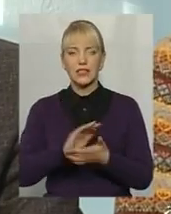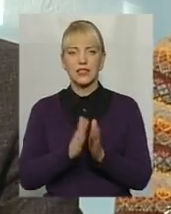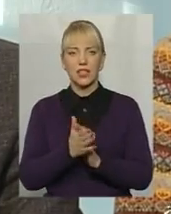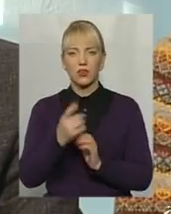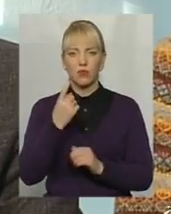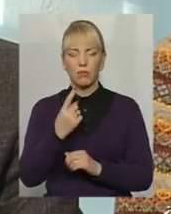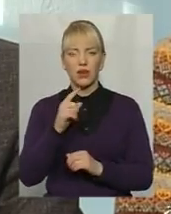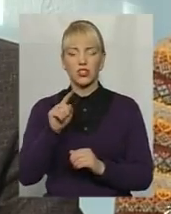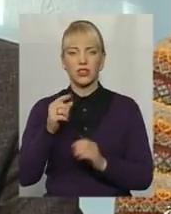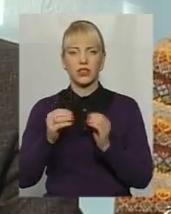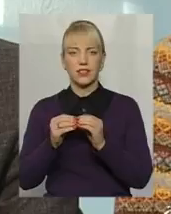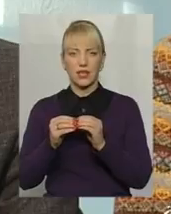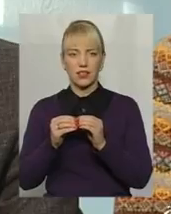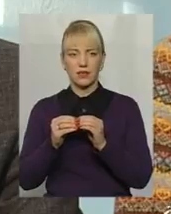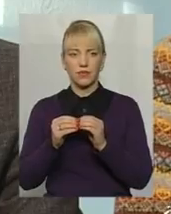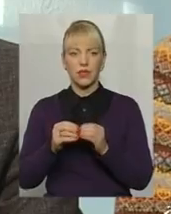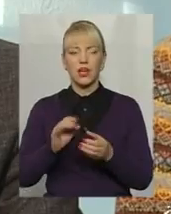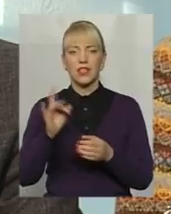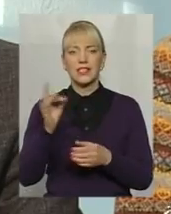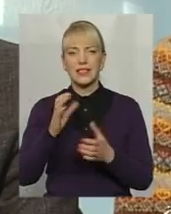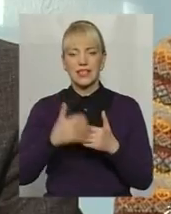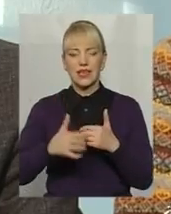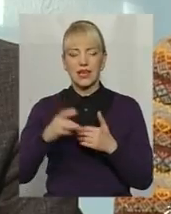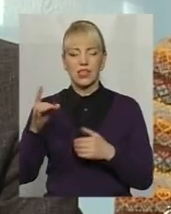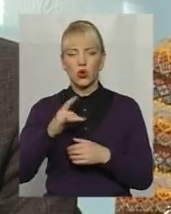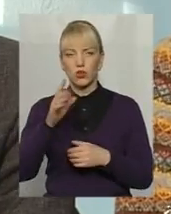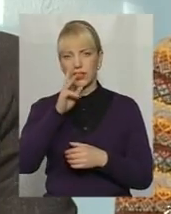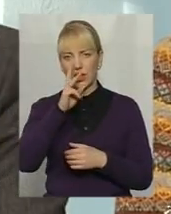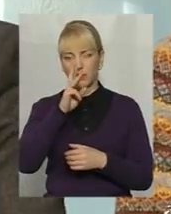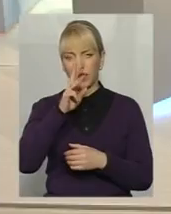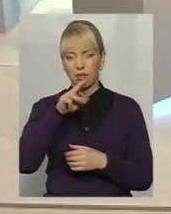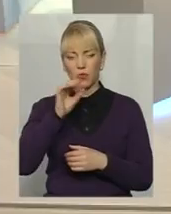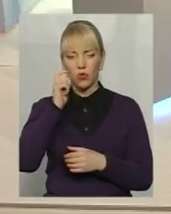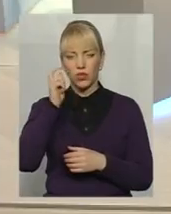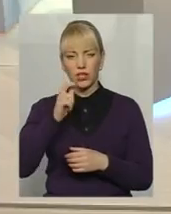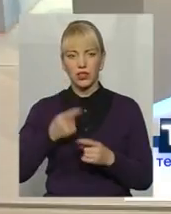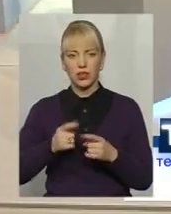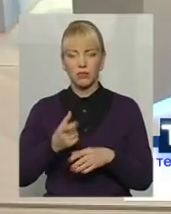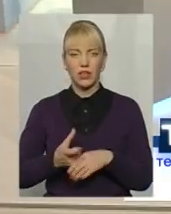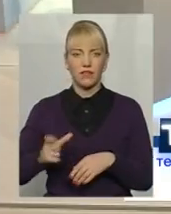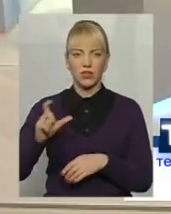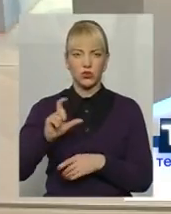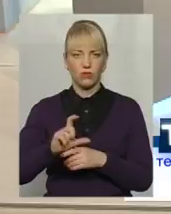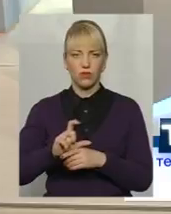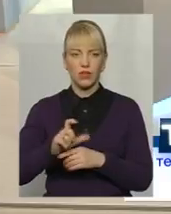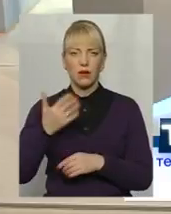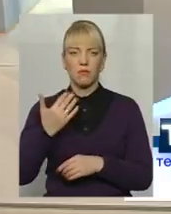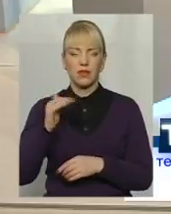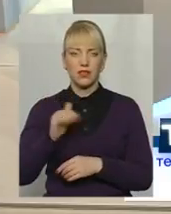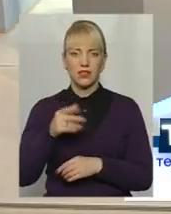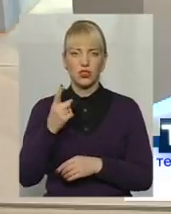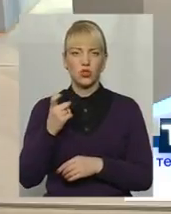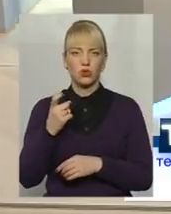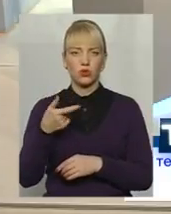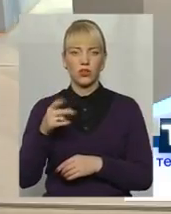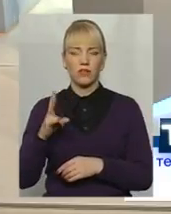перше десяте, середній розмір заробітної плати по Україні в цілому перевищував 5 тисяч 100 гривень.